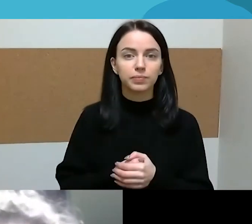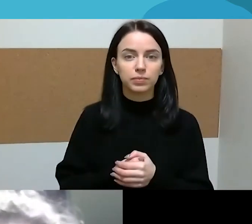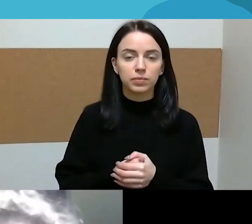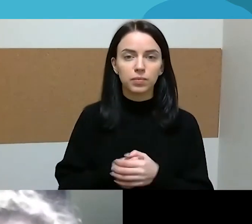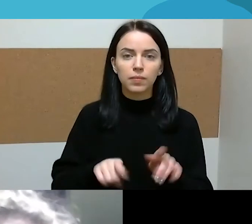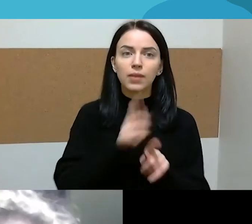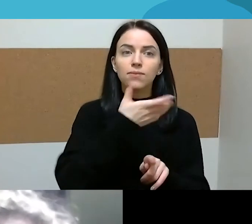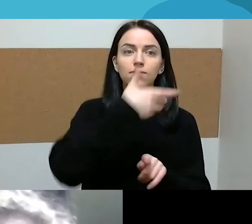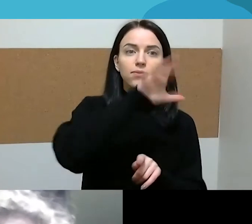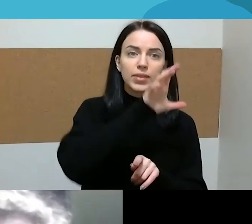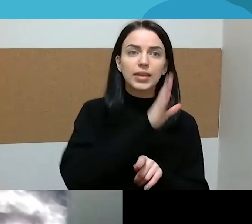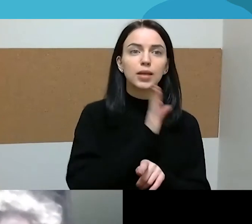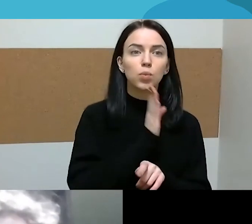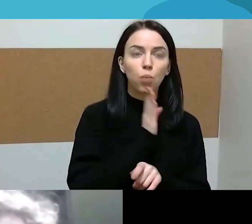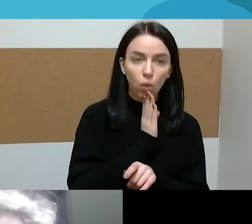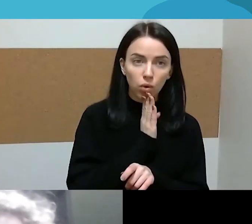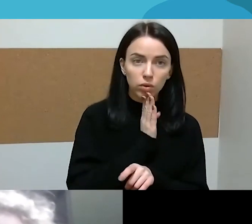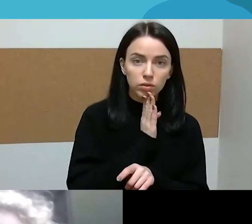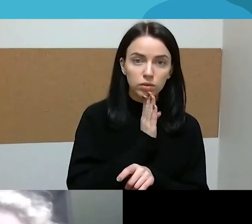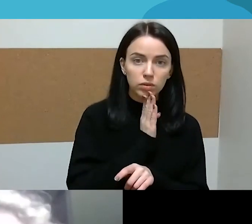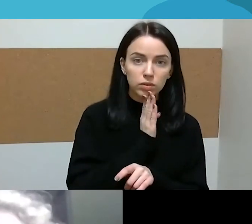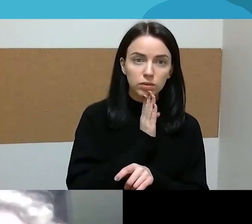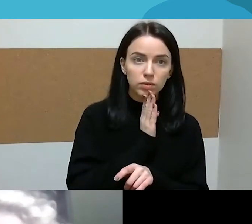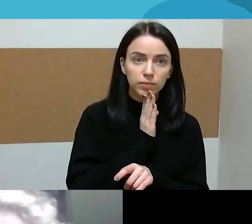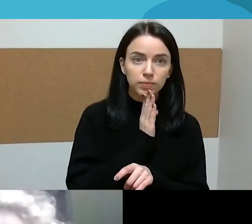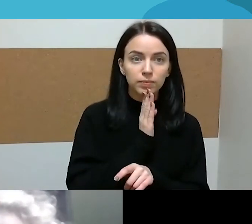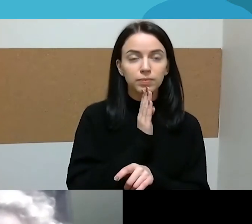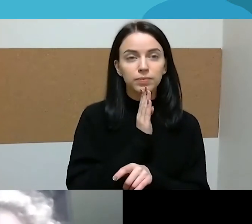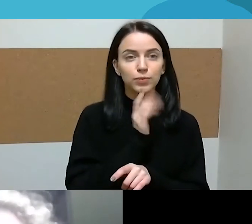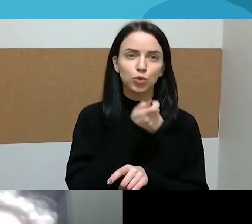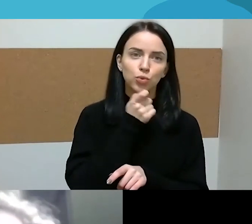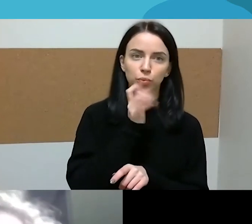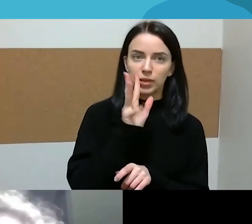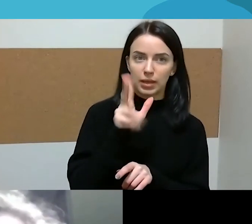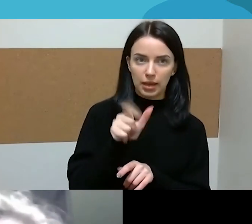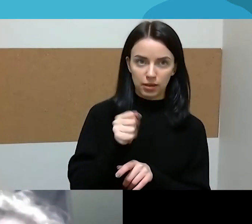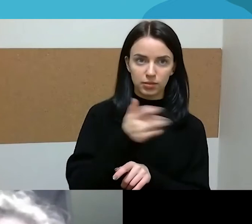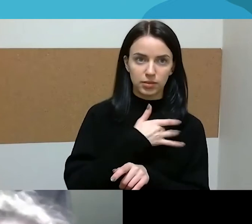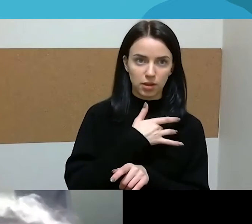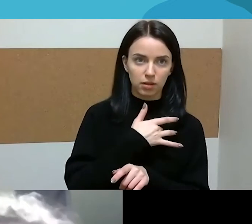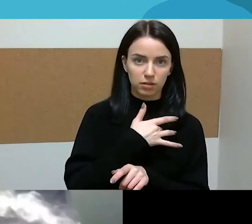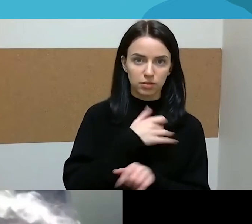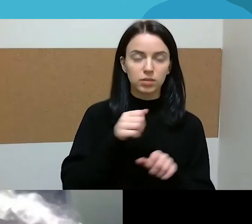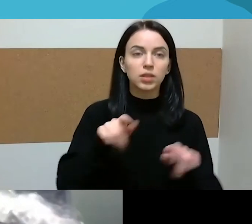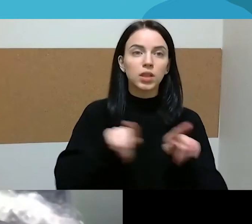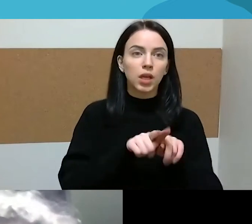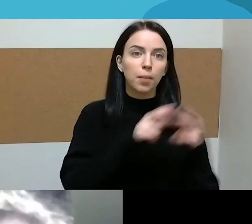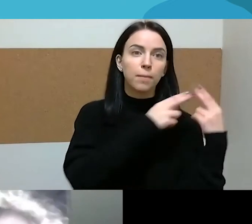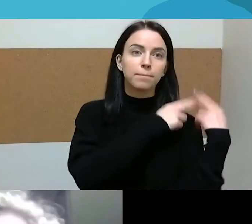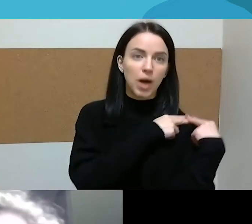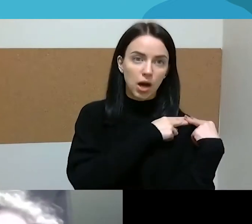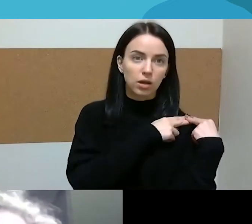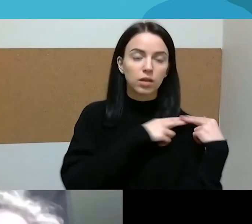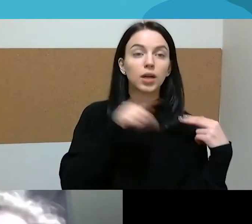amžiaus moteriams dažnai tai būna tokia, nu, truputį gal ir dar vis dar neįprasta praktika, kurios jaučia pareigą prieiti prie to jaunų vyro